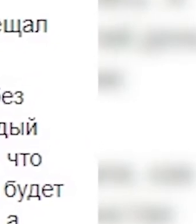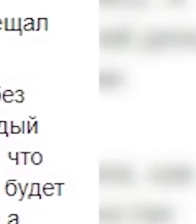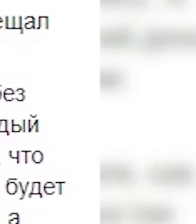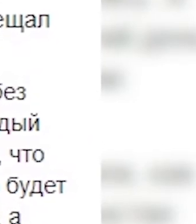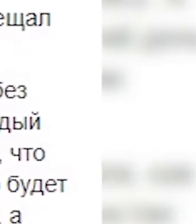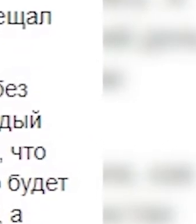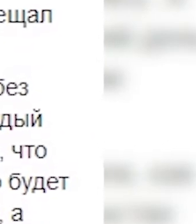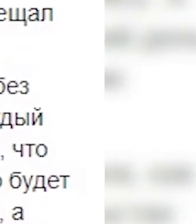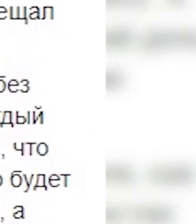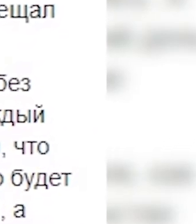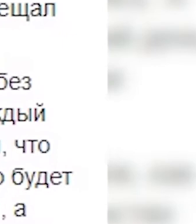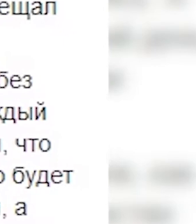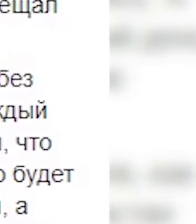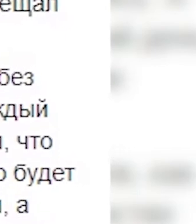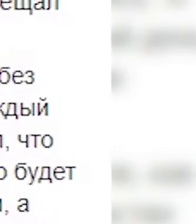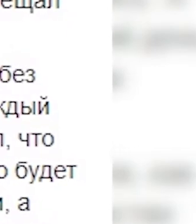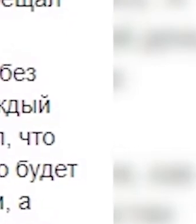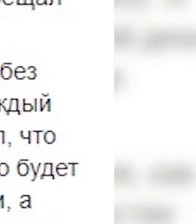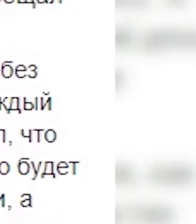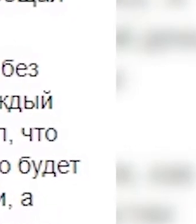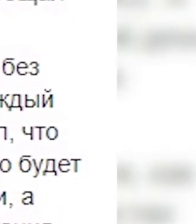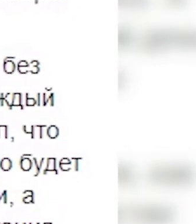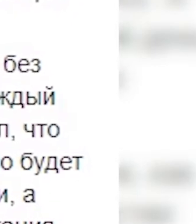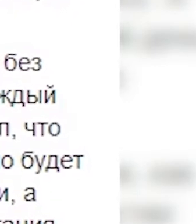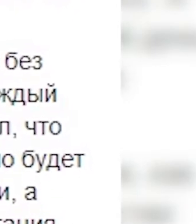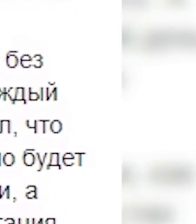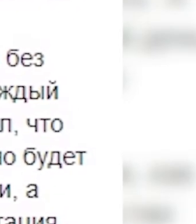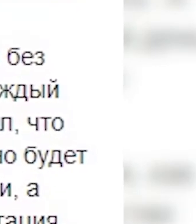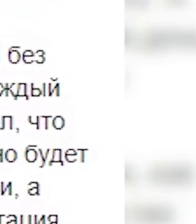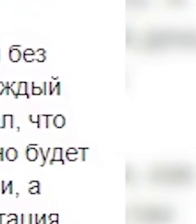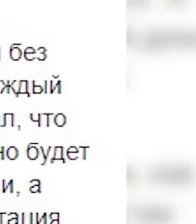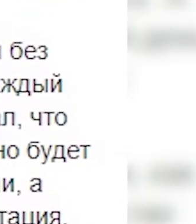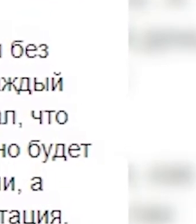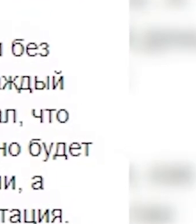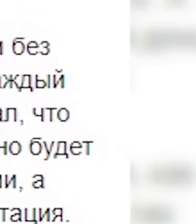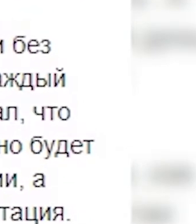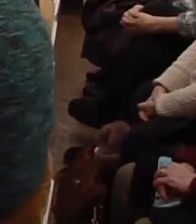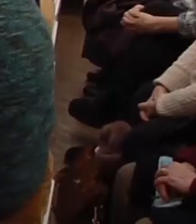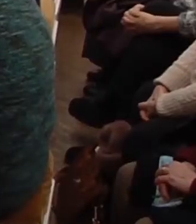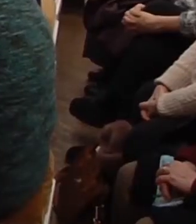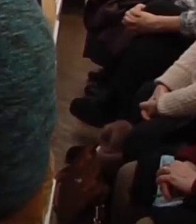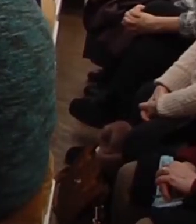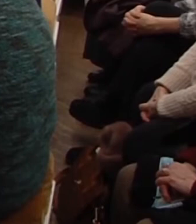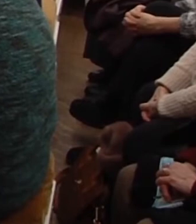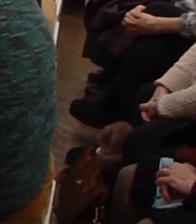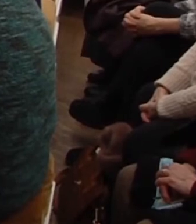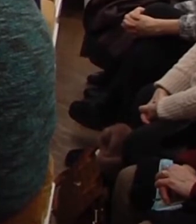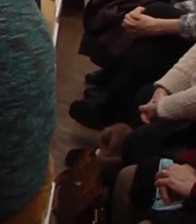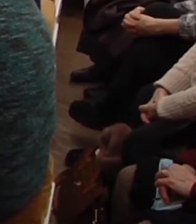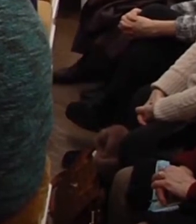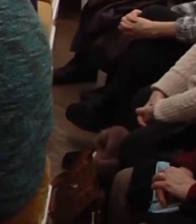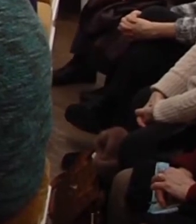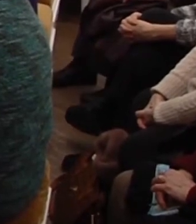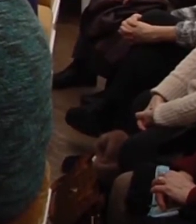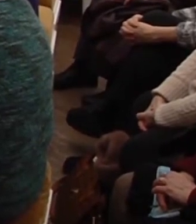може рухатися. До нього підключені усілякі страшні трубки. Він не дихає сам і не говорить. Концерт на підтримку